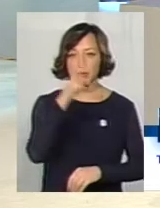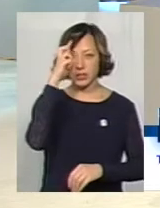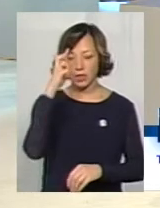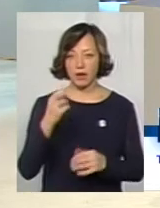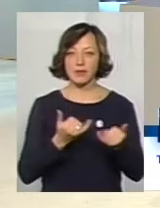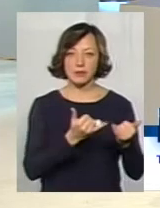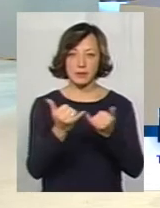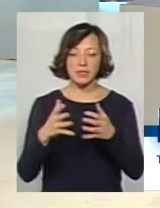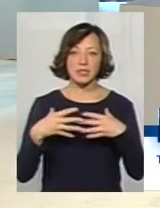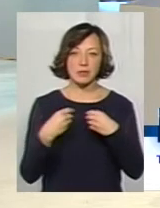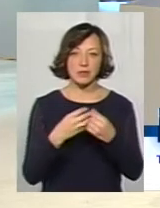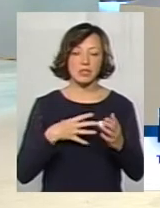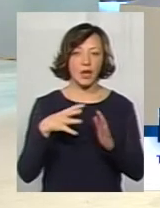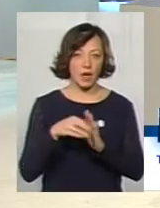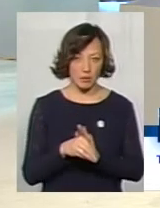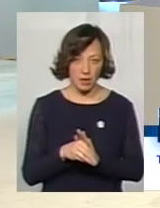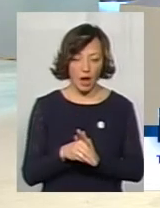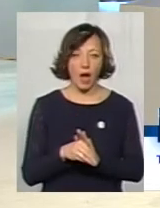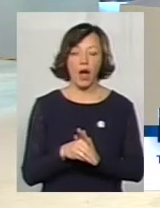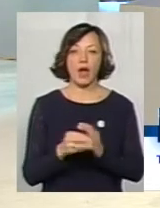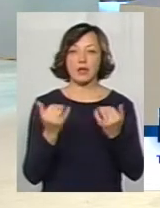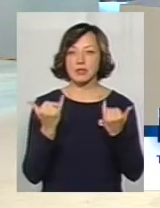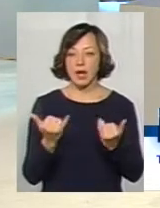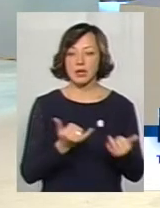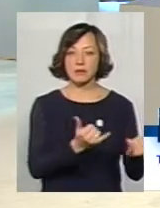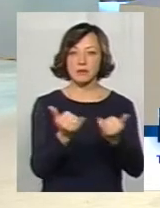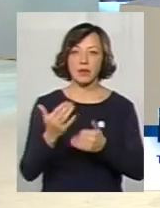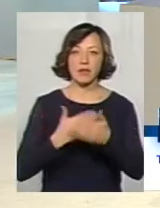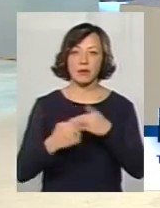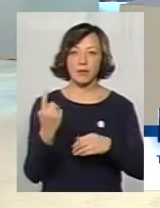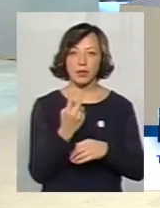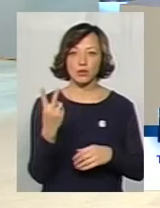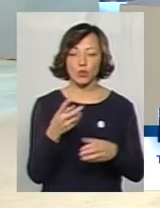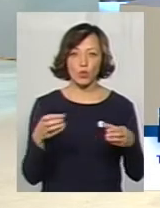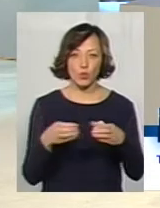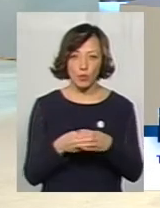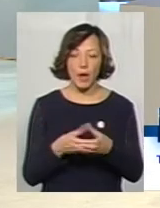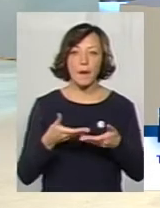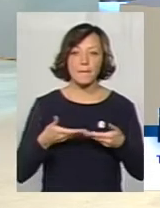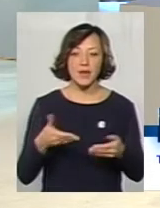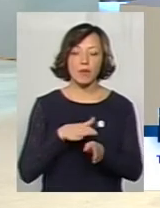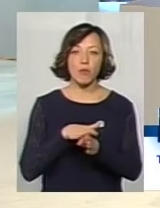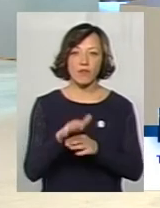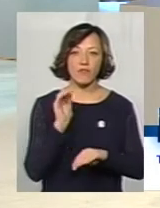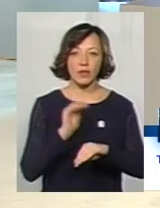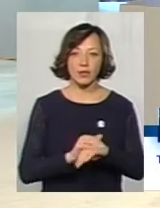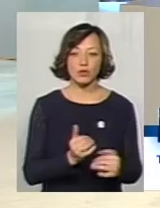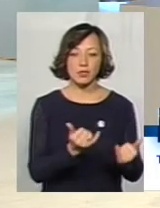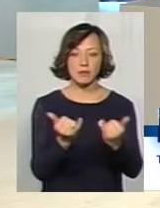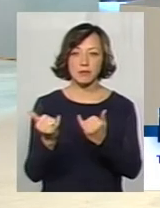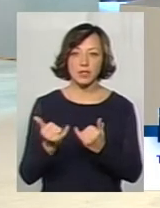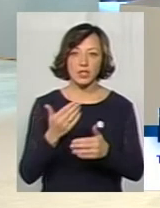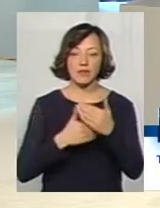забезпечені сім'ї загиблих. Зараз забезпечуються інваліди першої, другої групи. Ми повністю фактично забезпечили